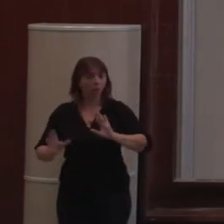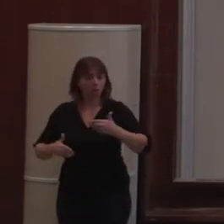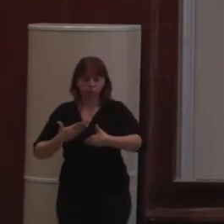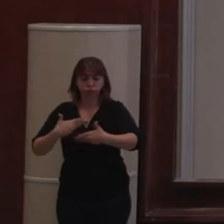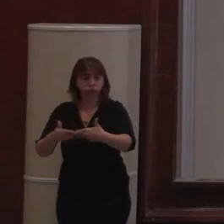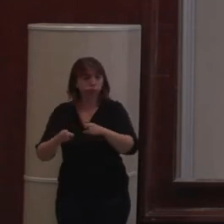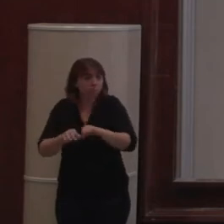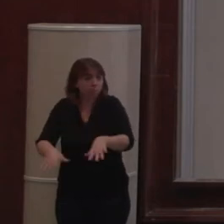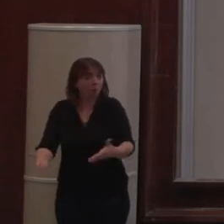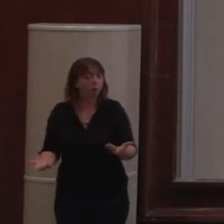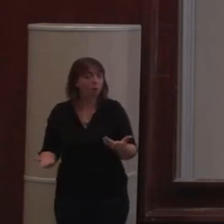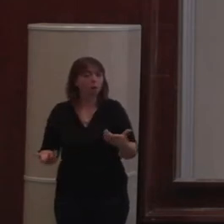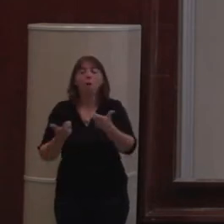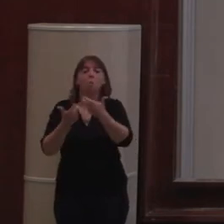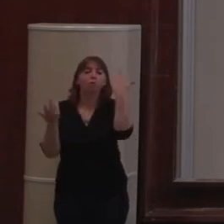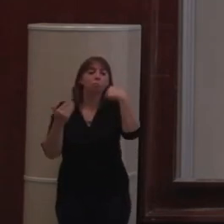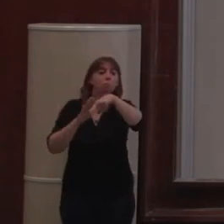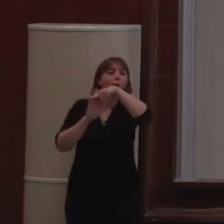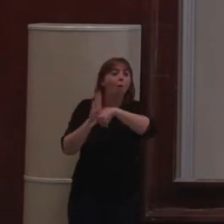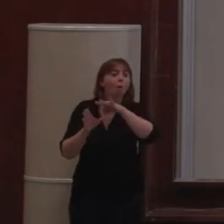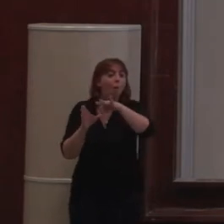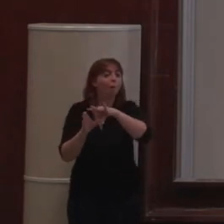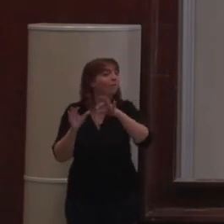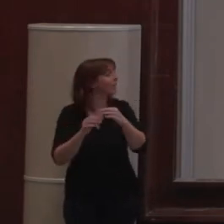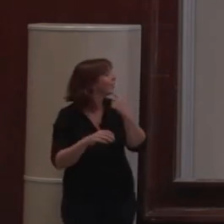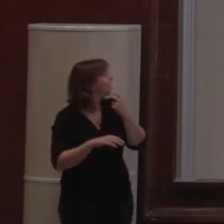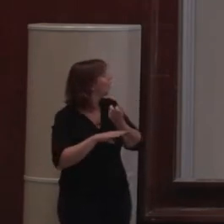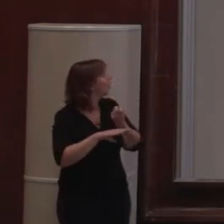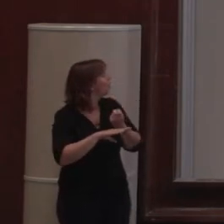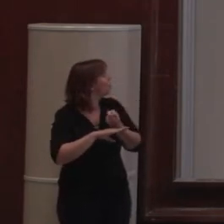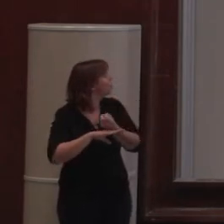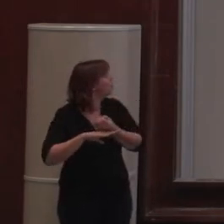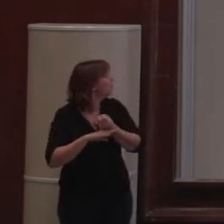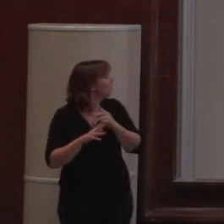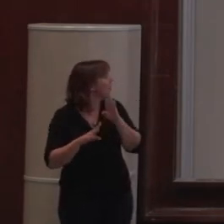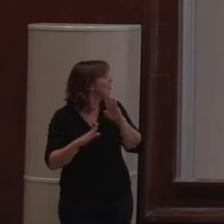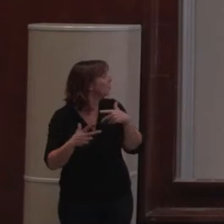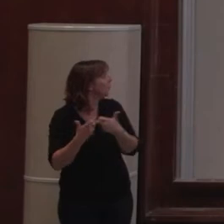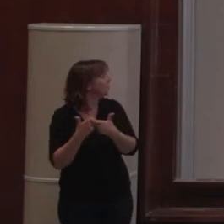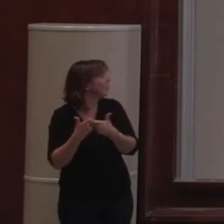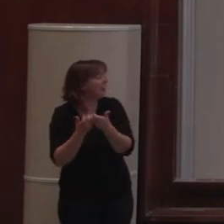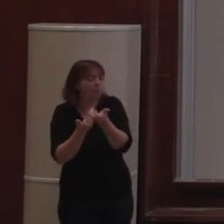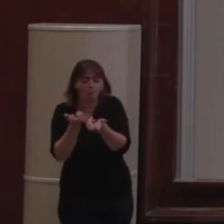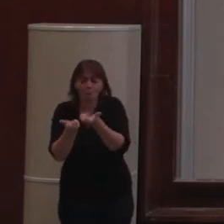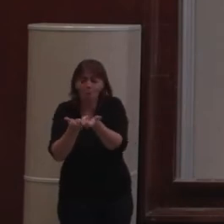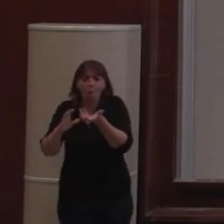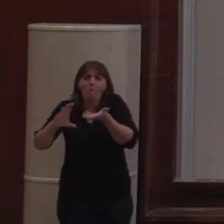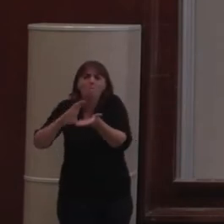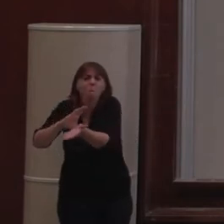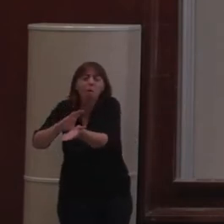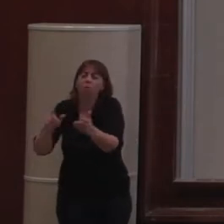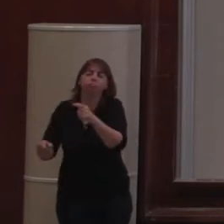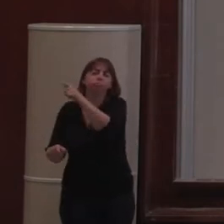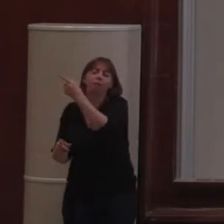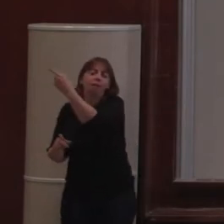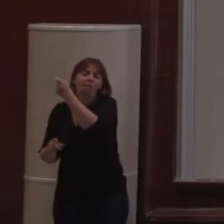recette sur les choux de Bruxelles rôties. Franchement, c'est un Américain qui a fait cette vidéo, ce n pas une bonne idée. Et donc, vous mettez les